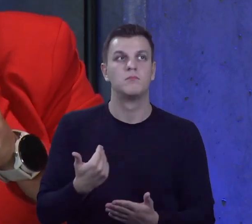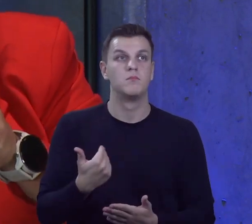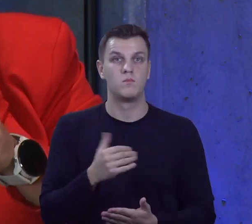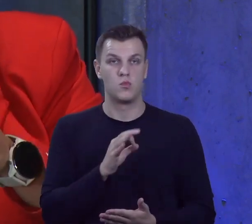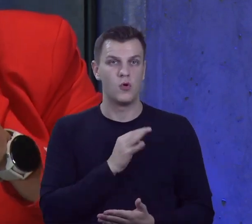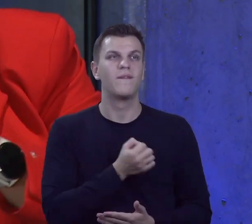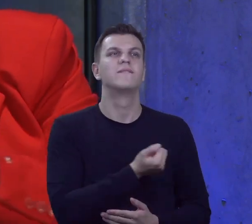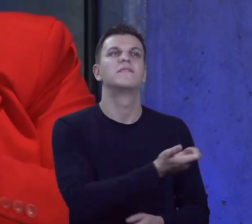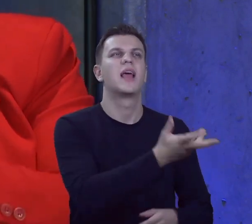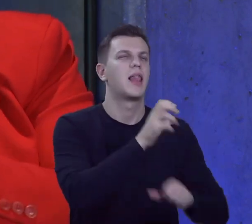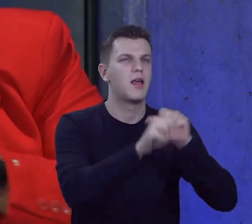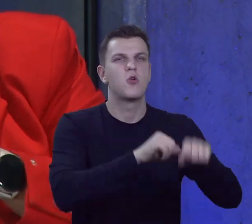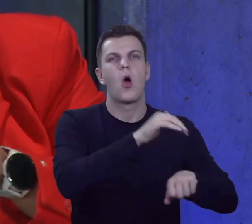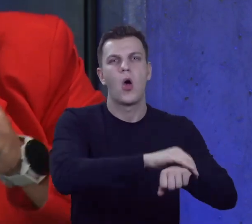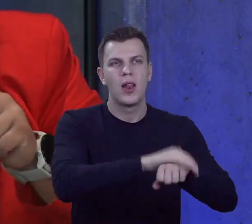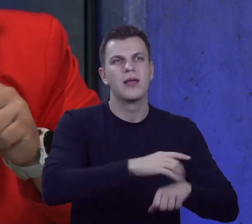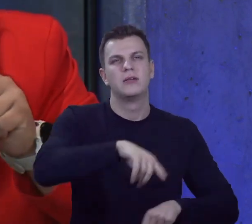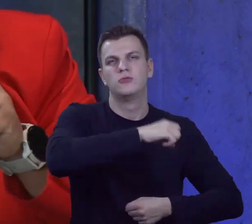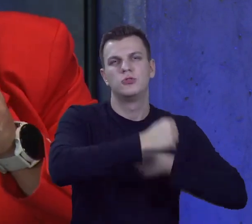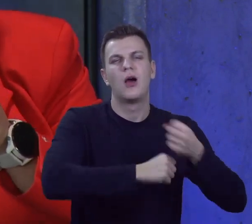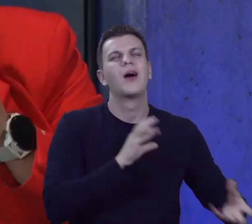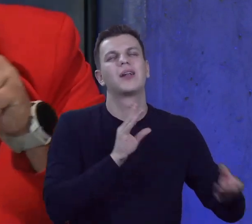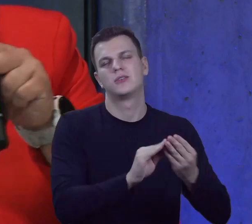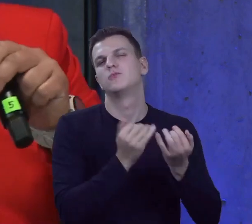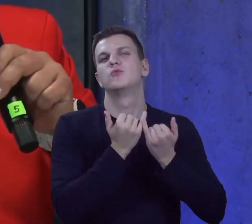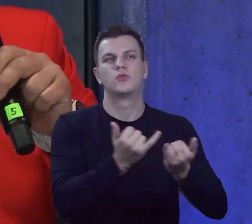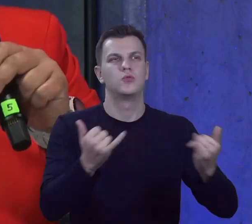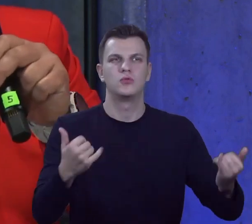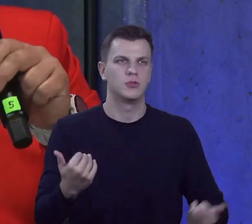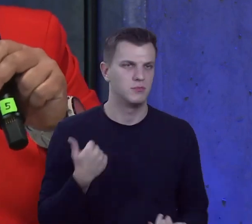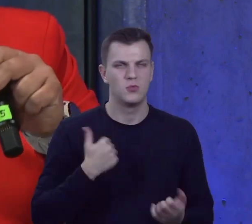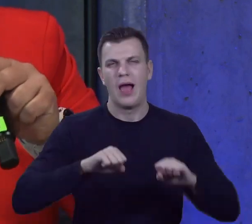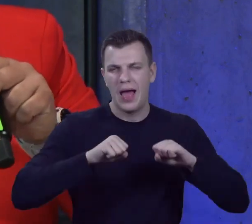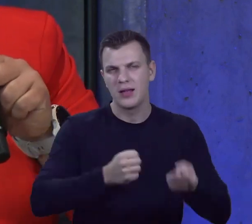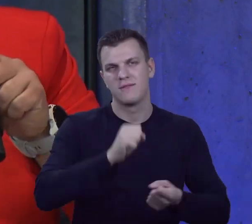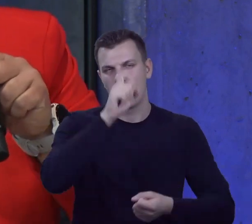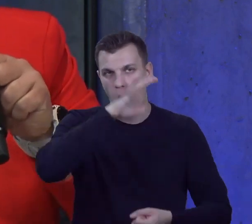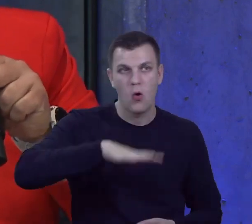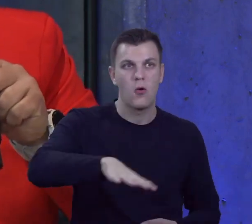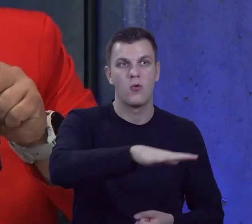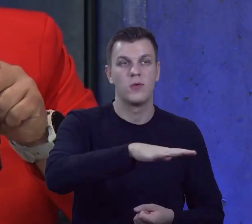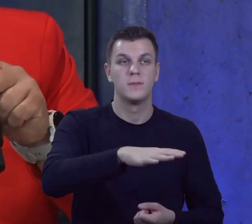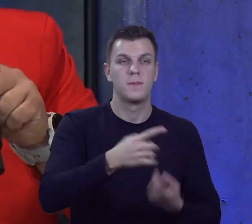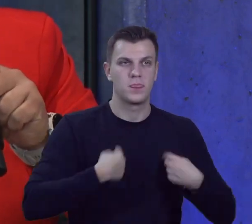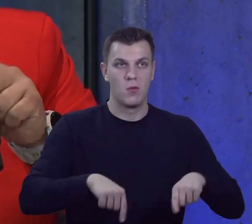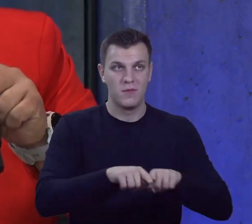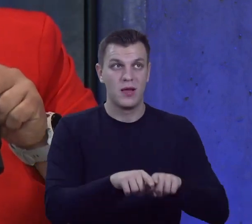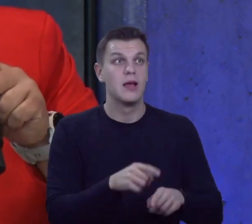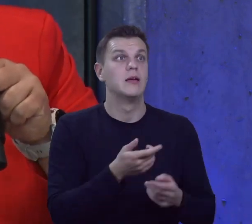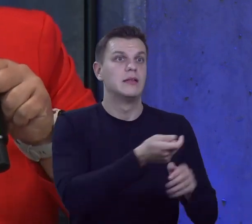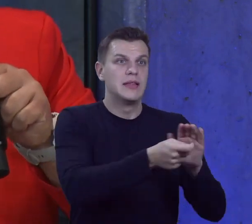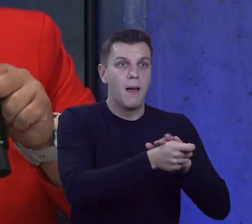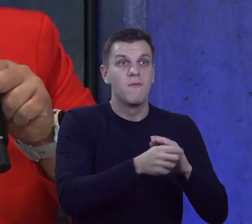wieloletnich kolegów działających ze mną w różnych obszarach aktywności obywatelskiej na to, żeby zgodzili się być radnymi.